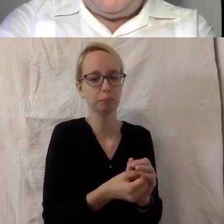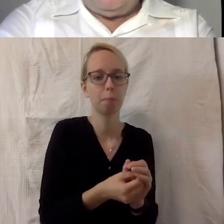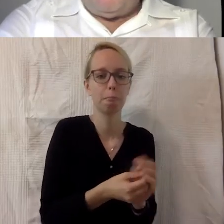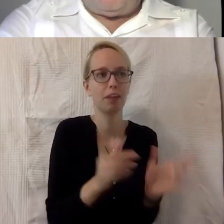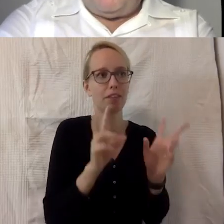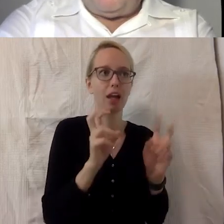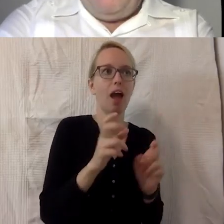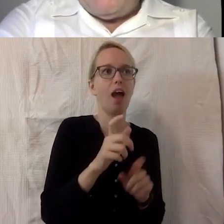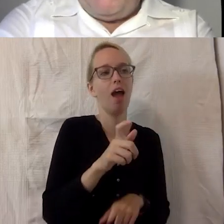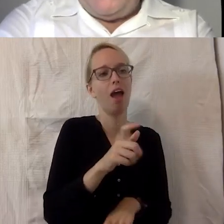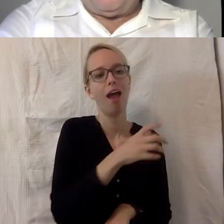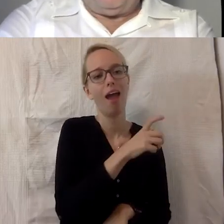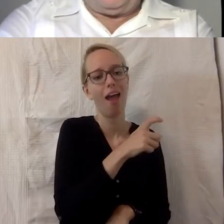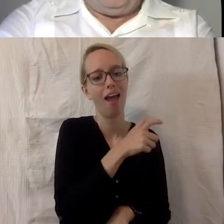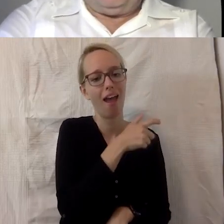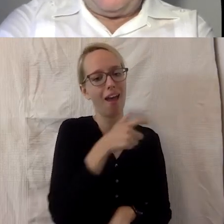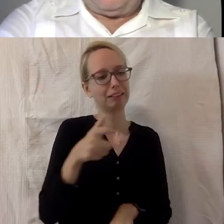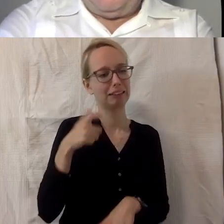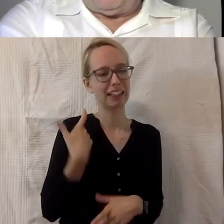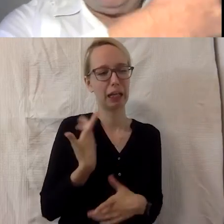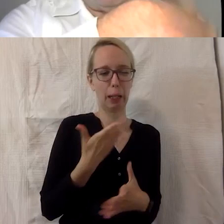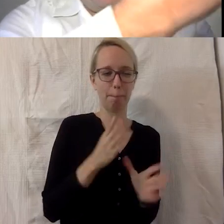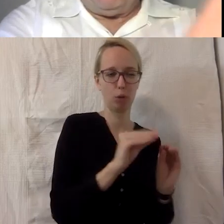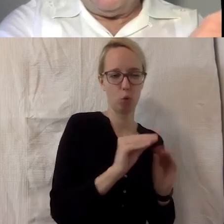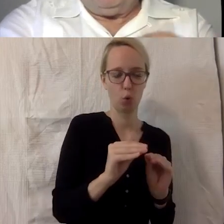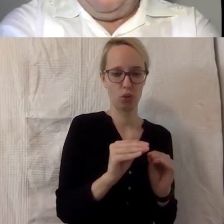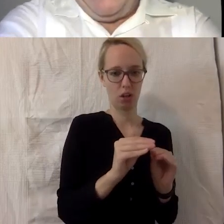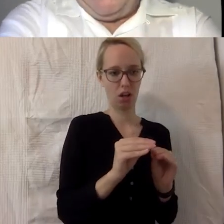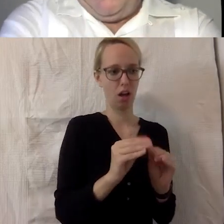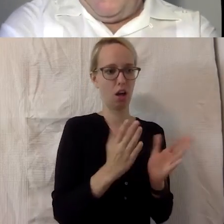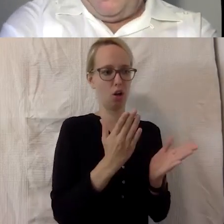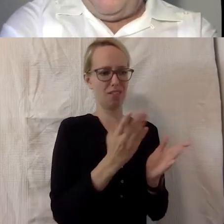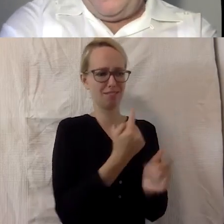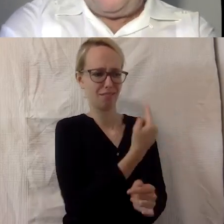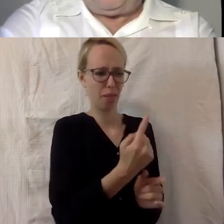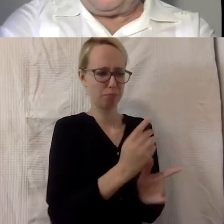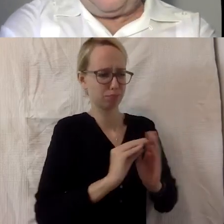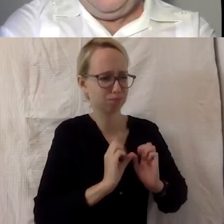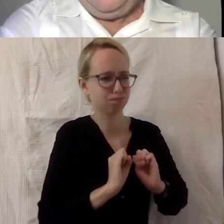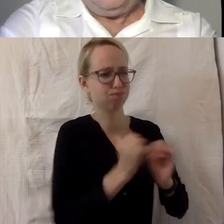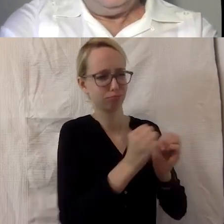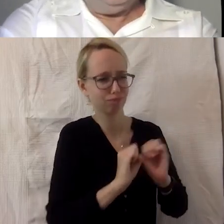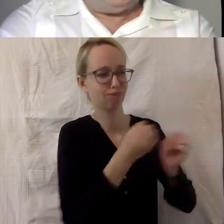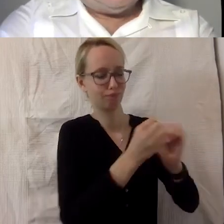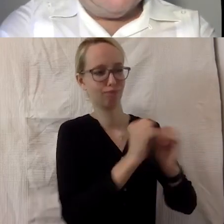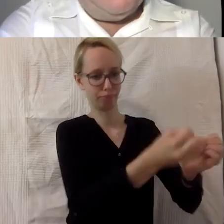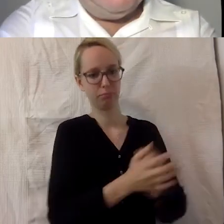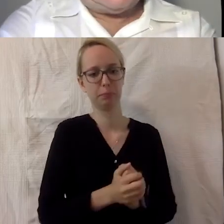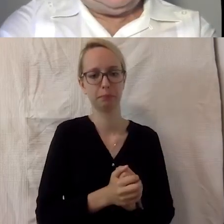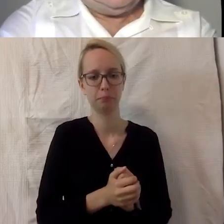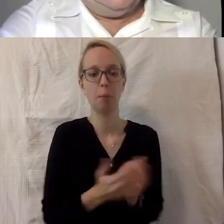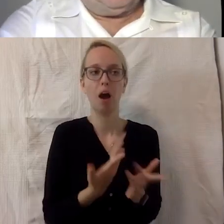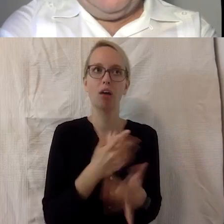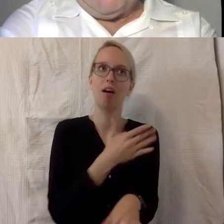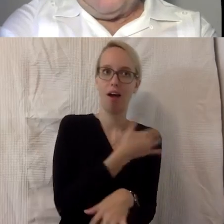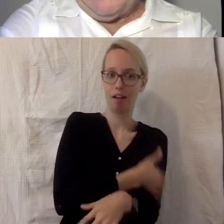-Bedingungen von Menschen mit Behinderung im Springbrett waren, um eben technische Innovationen voranzubringen, ist das eine. Und da ist wirklich viel